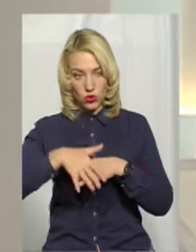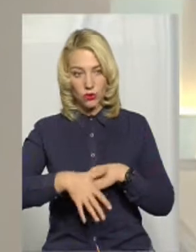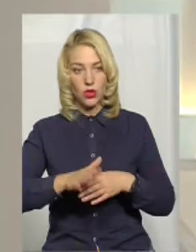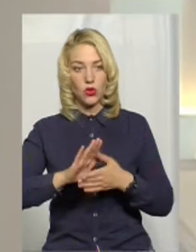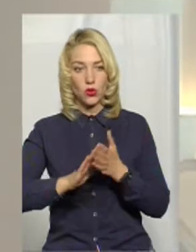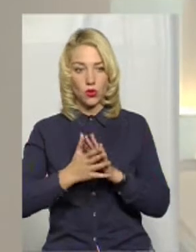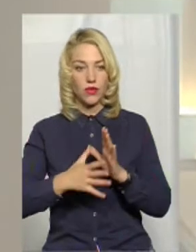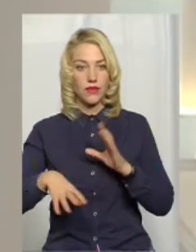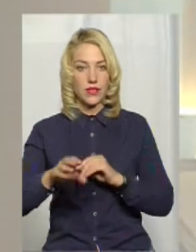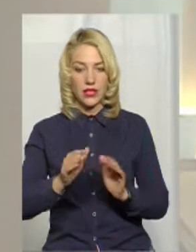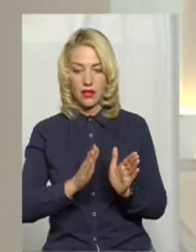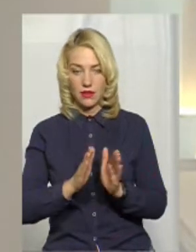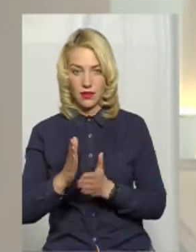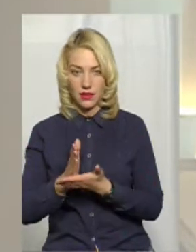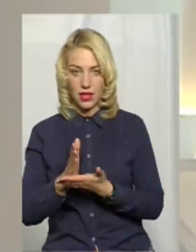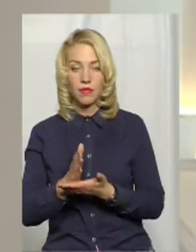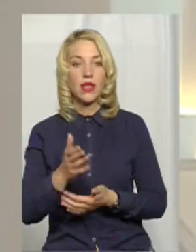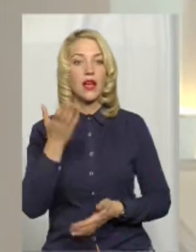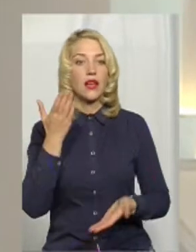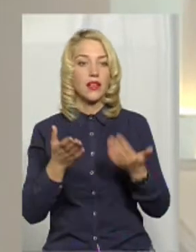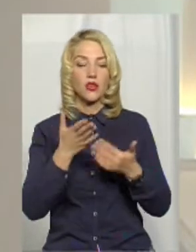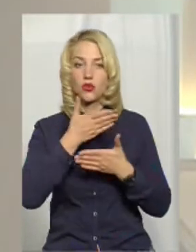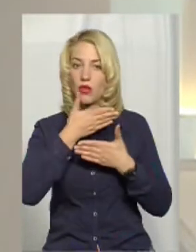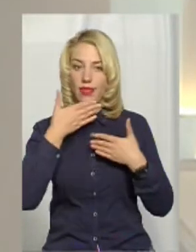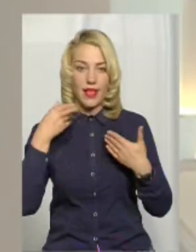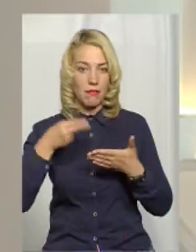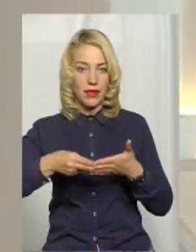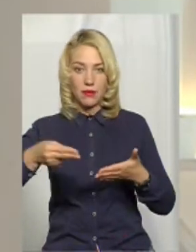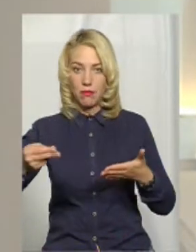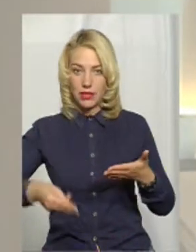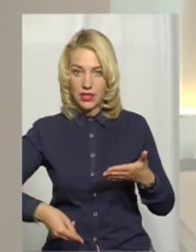в договорі там все є. Якщо він не підписаний,